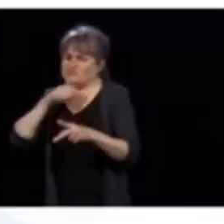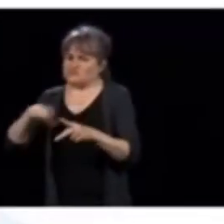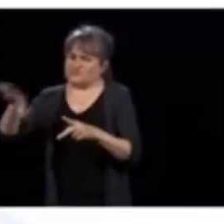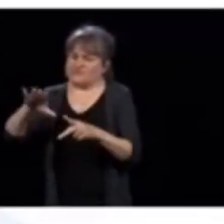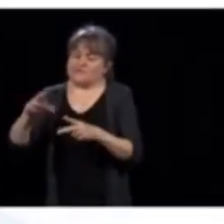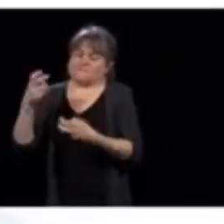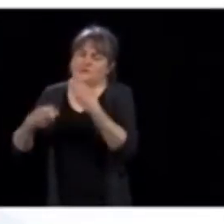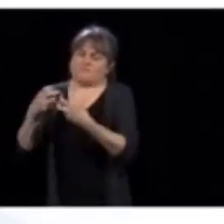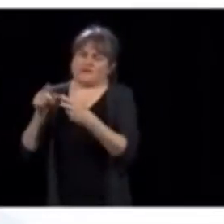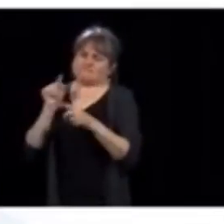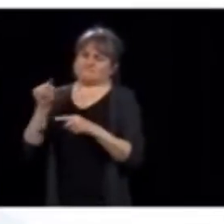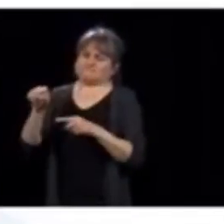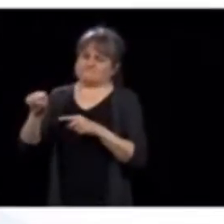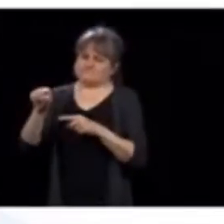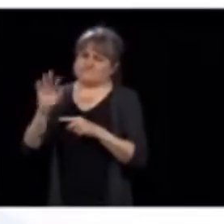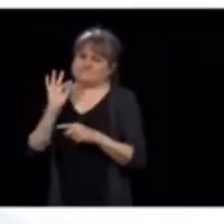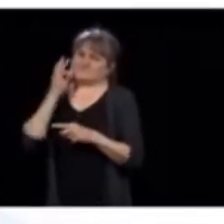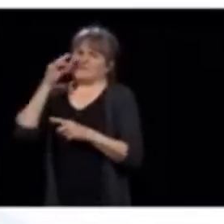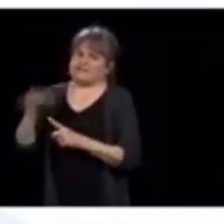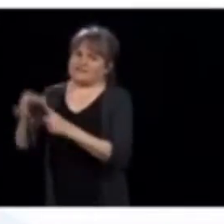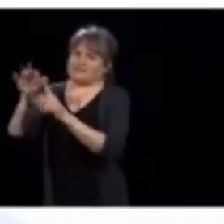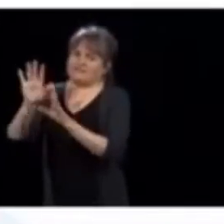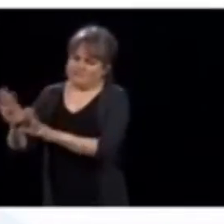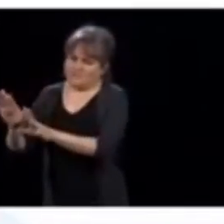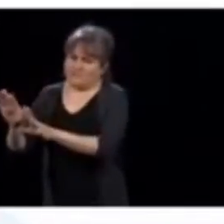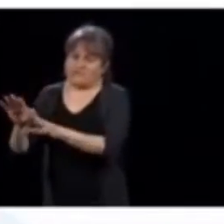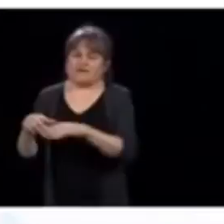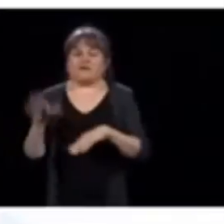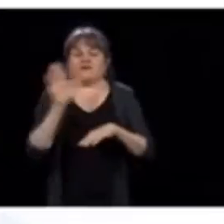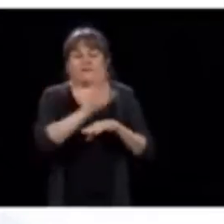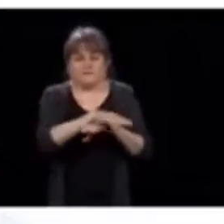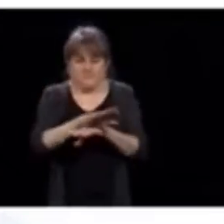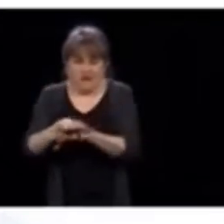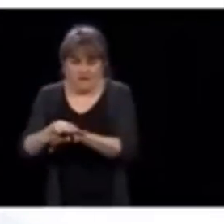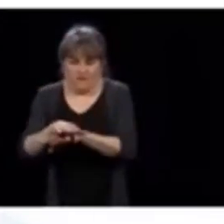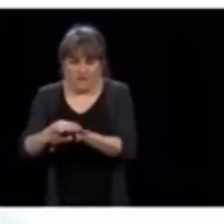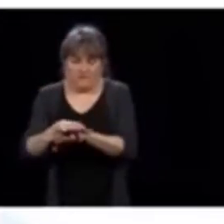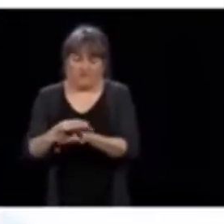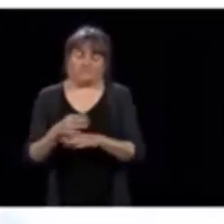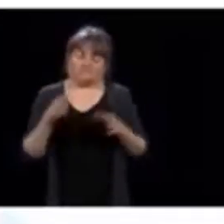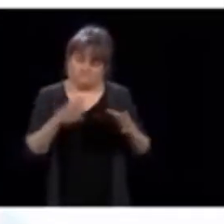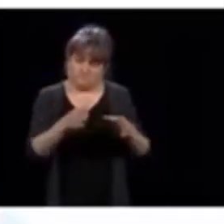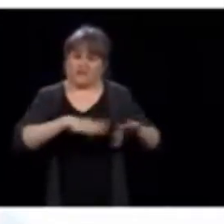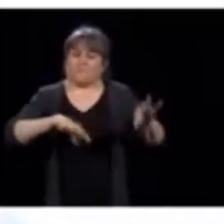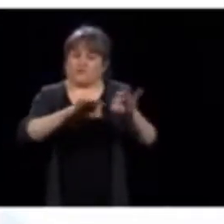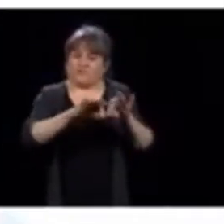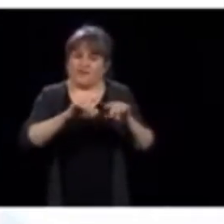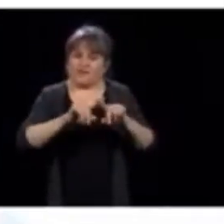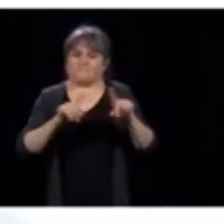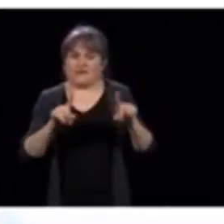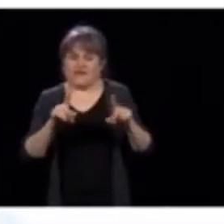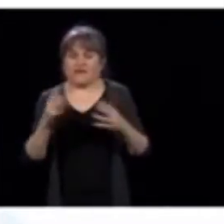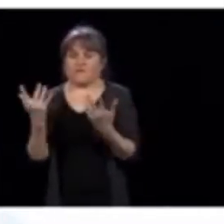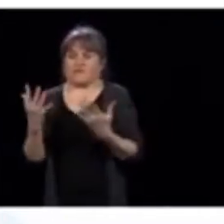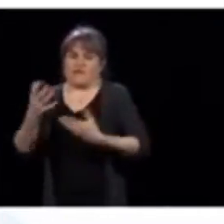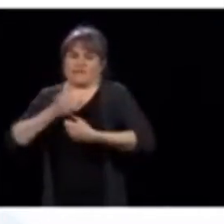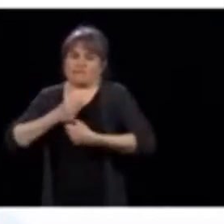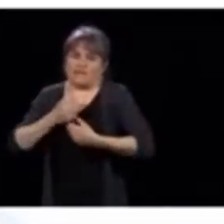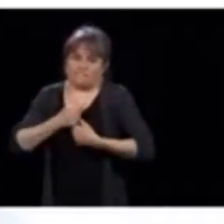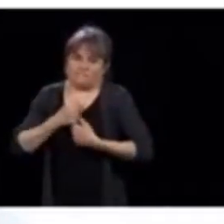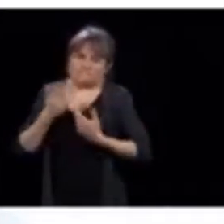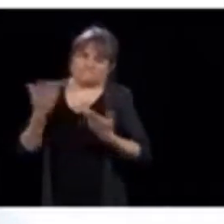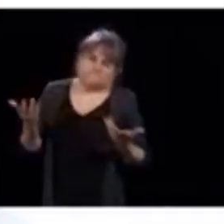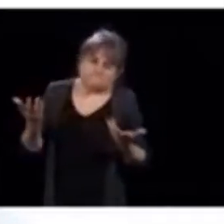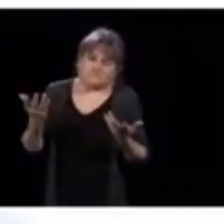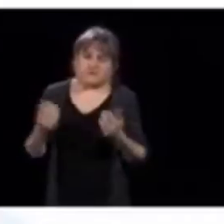particulier. Évidemment, les décès, c'est une chose, mais avant ça, il y le nombre de cas.